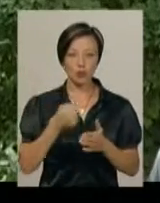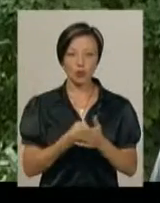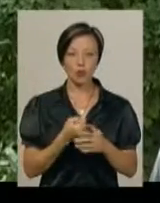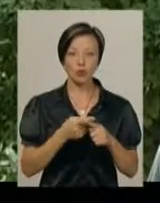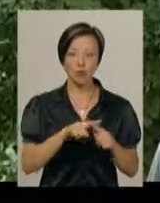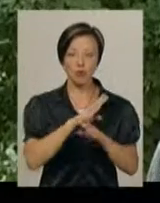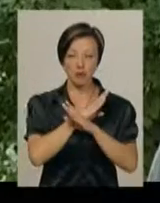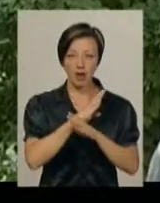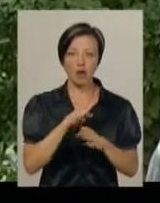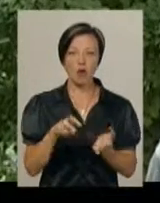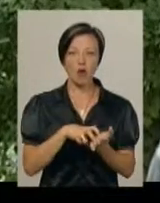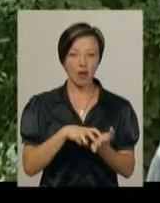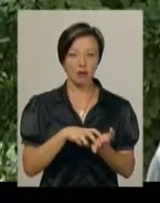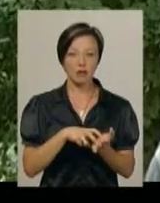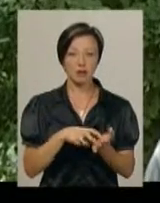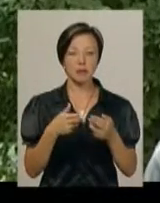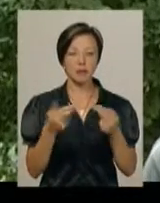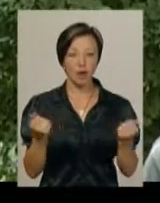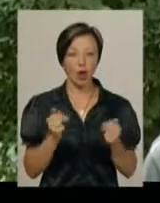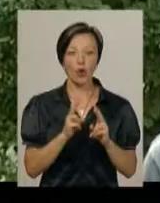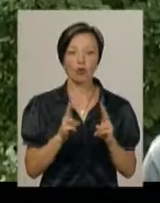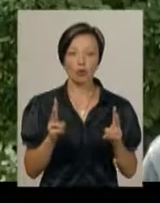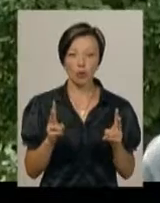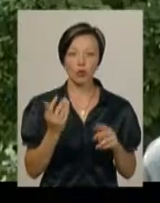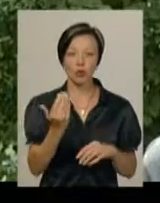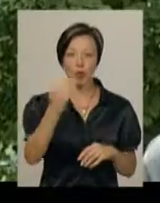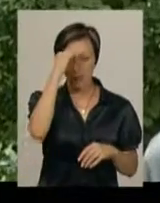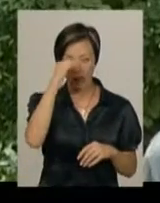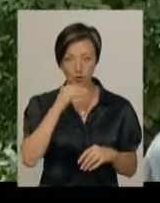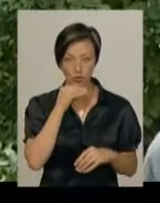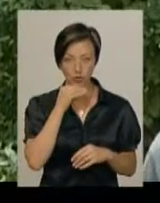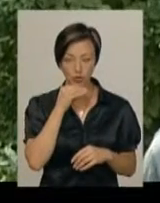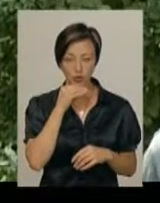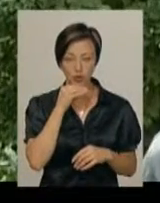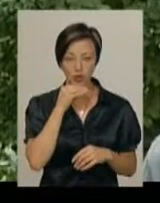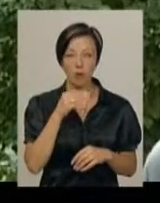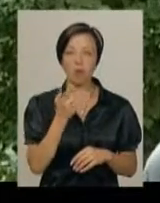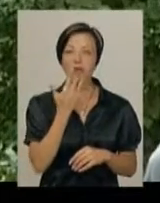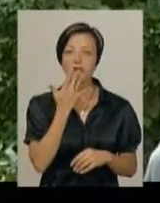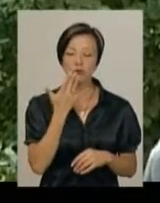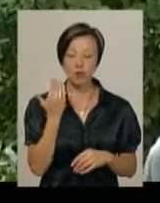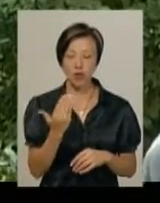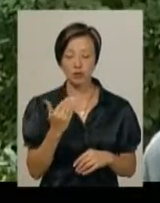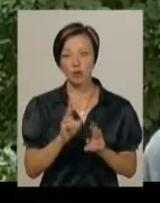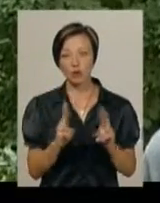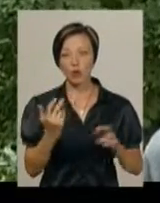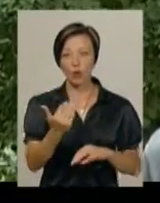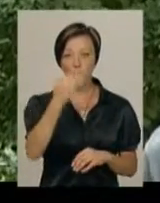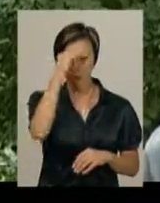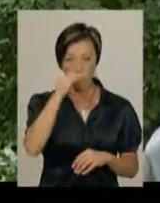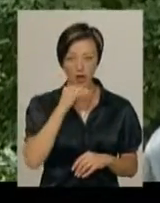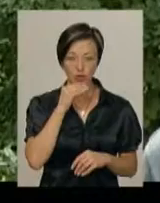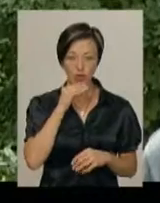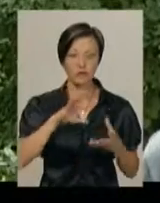як він помер, він боявся признатися, хто його батько по національності або хто його батько